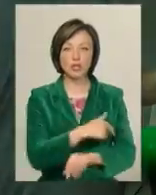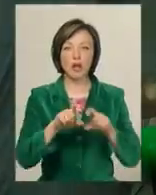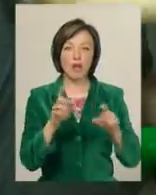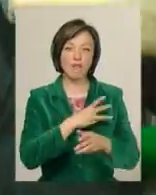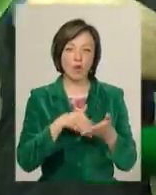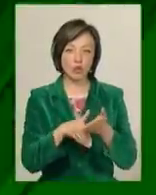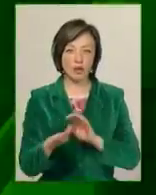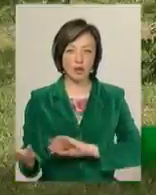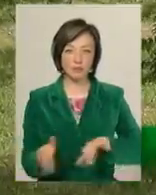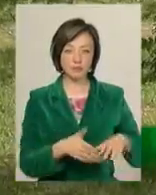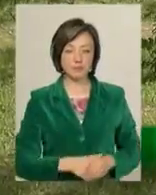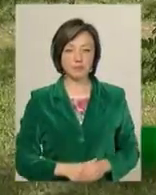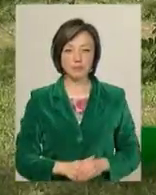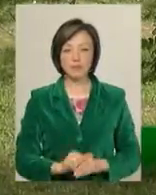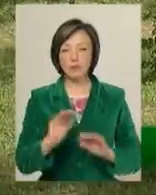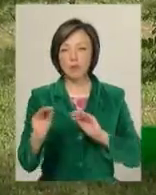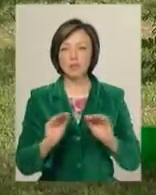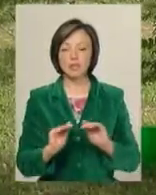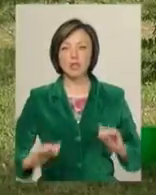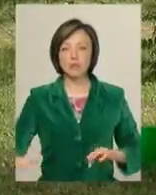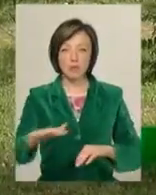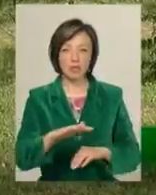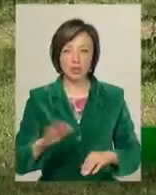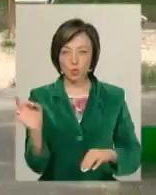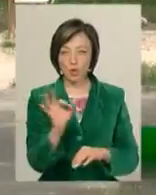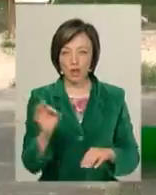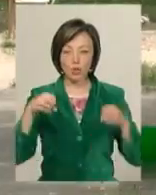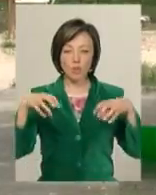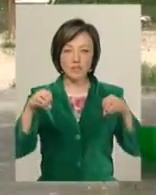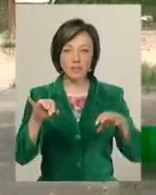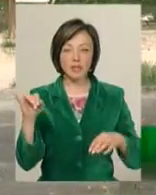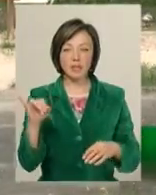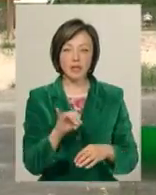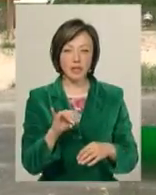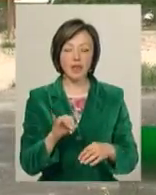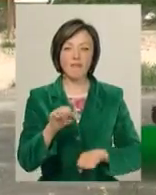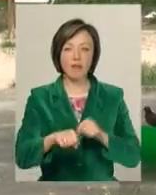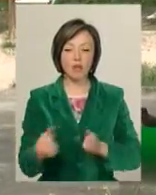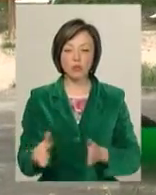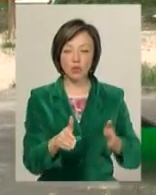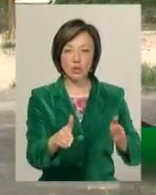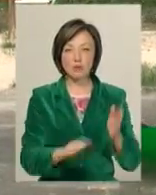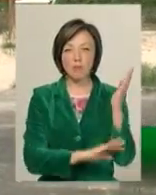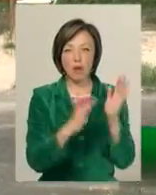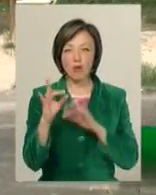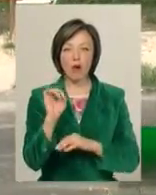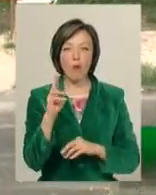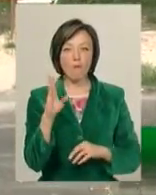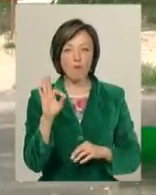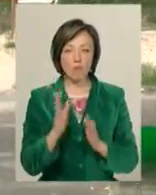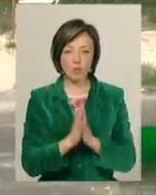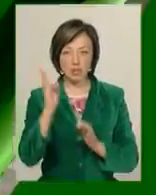волонтери. Облаштувати дитячий майданчик, туалет, освітлення та велодоріжку у парку в мікрорайоні Ракове просять